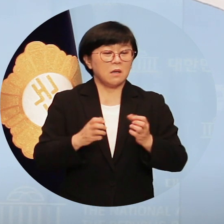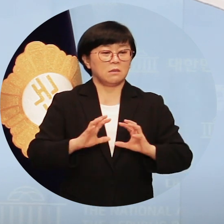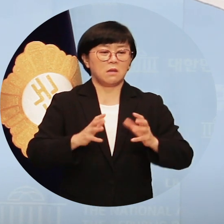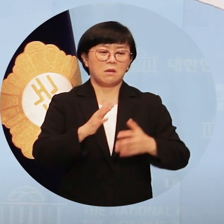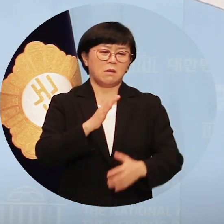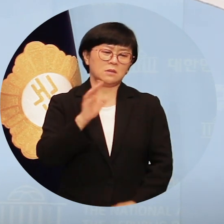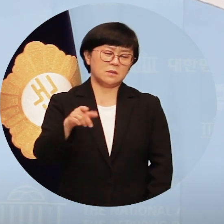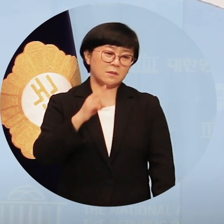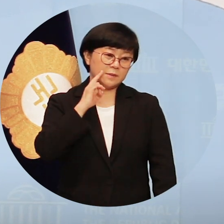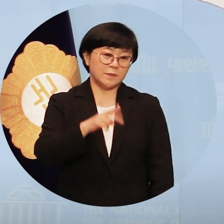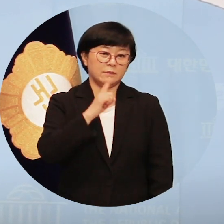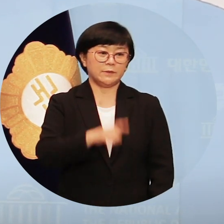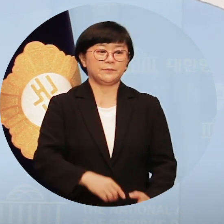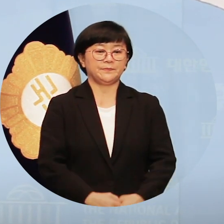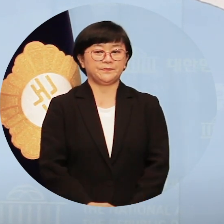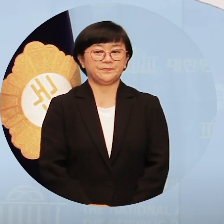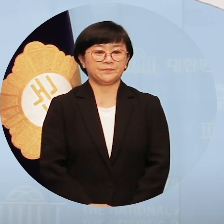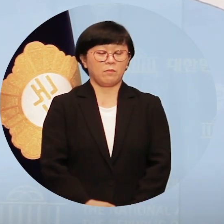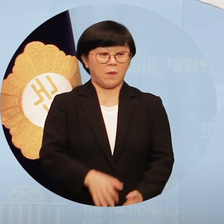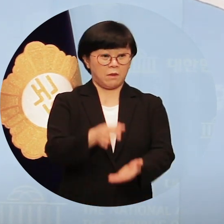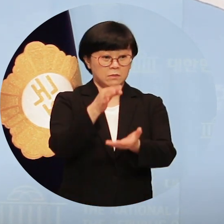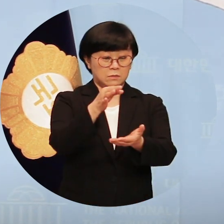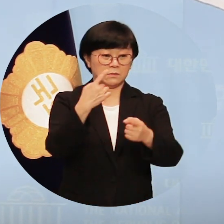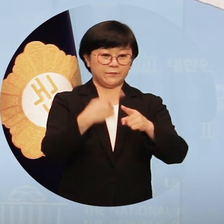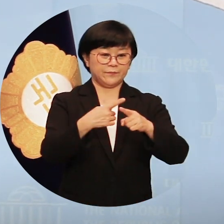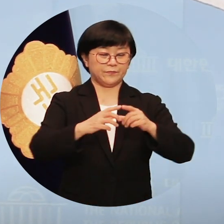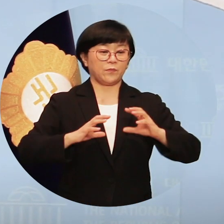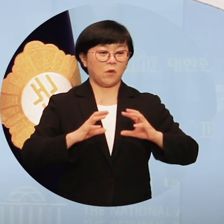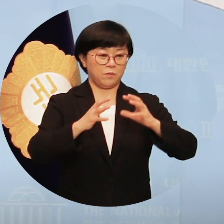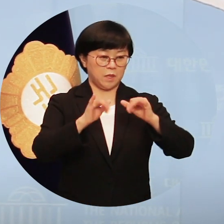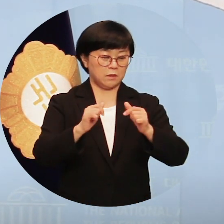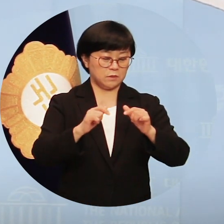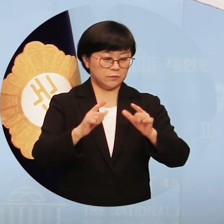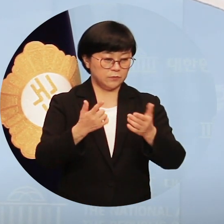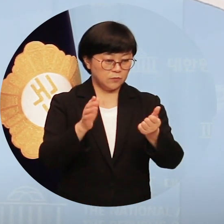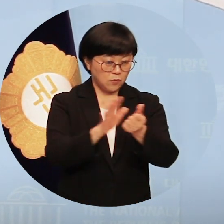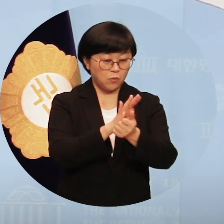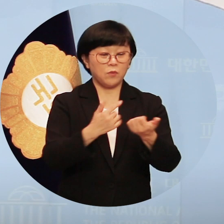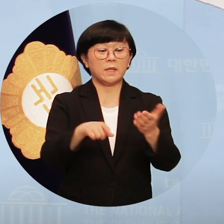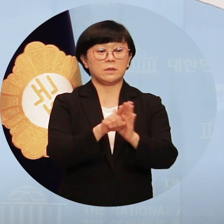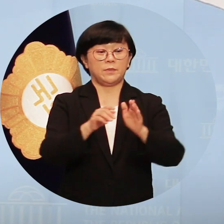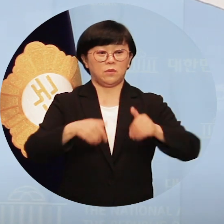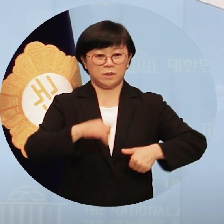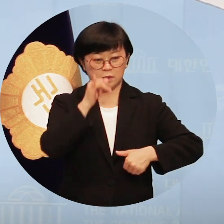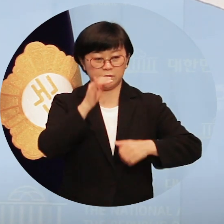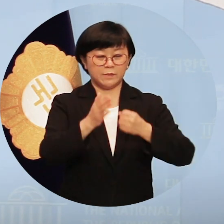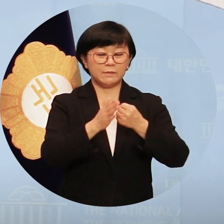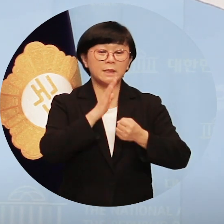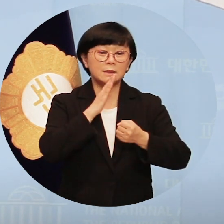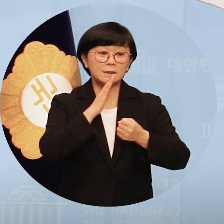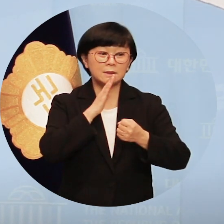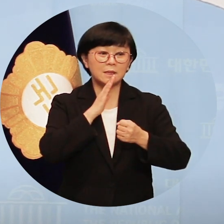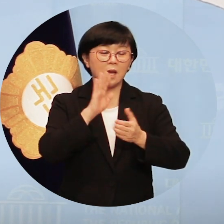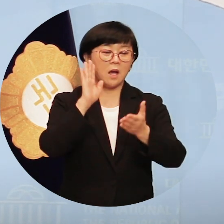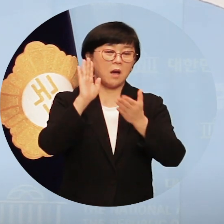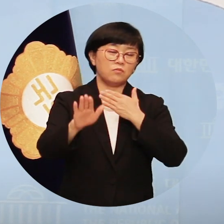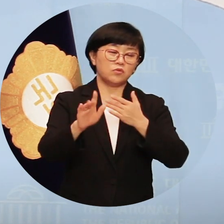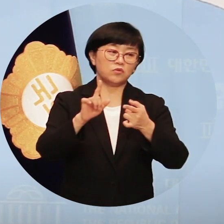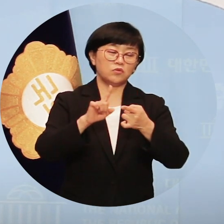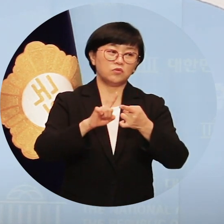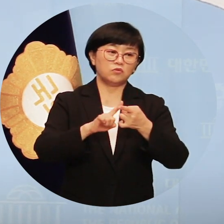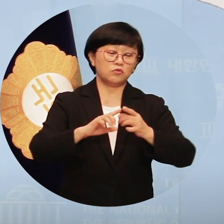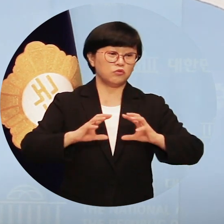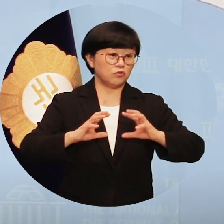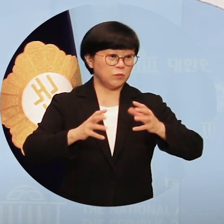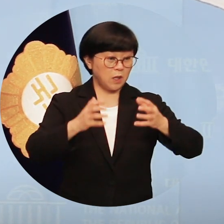재정도 민생을 돌보기 위해서 필요한 것입니다. 더 이상 재정을 앞세워 국민의 고통을 외면하는 일이